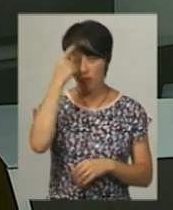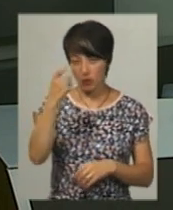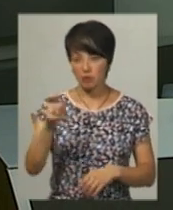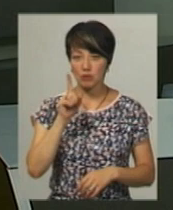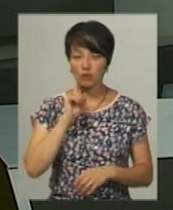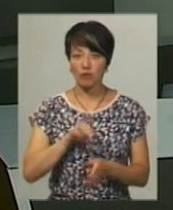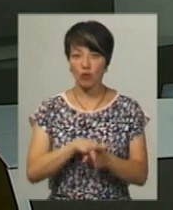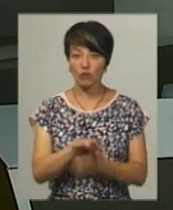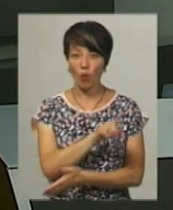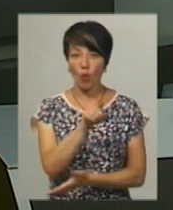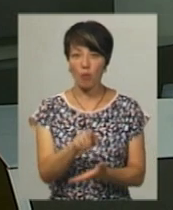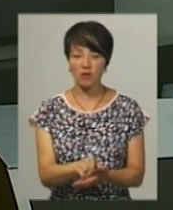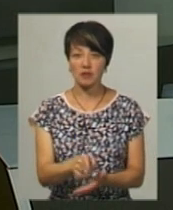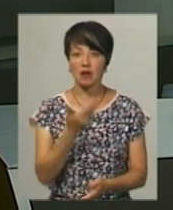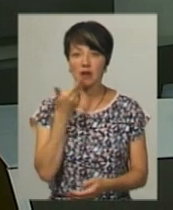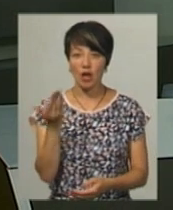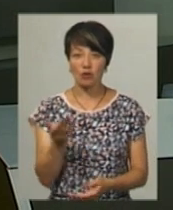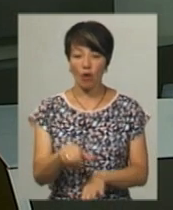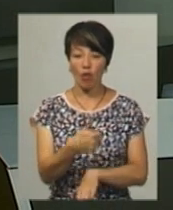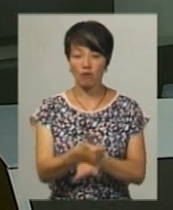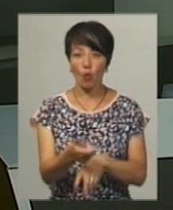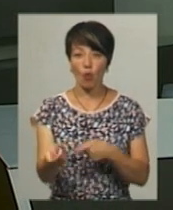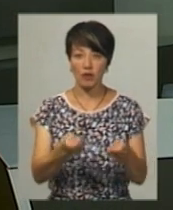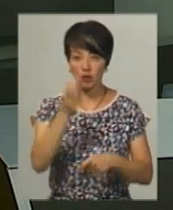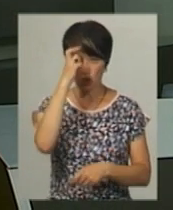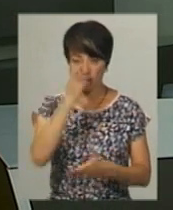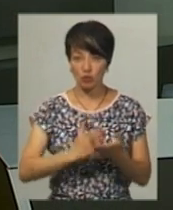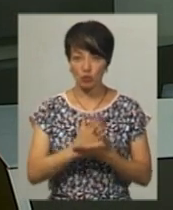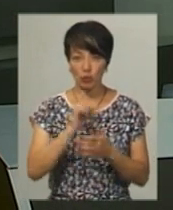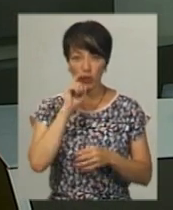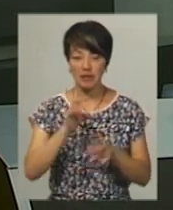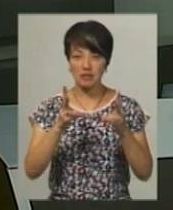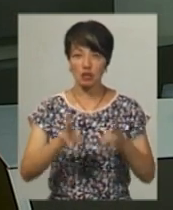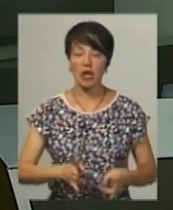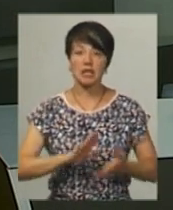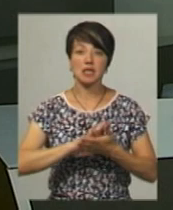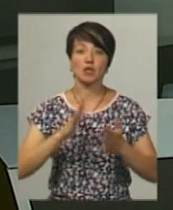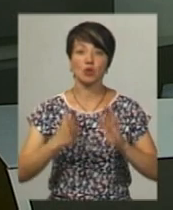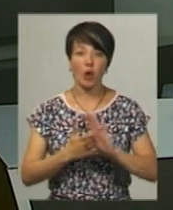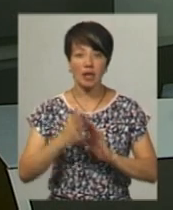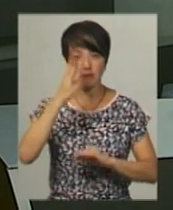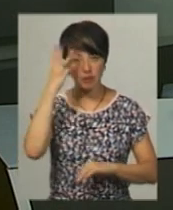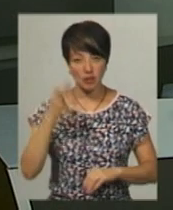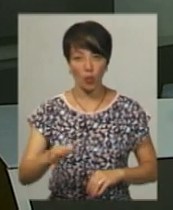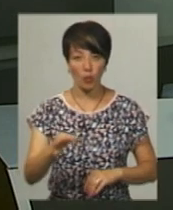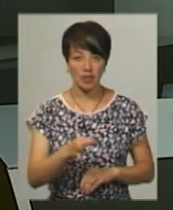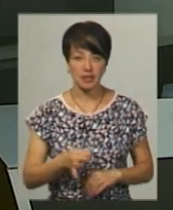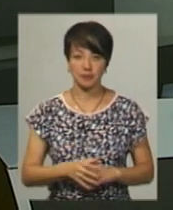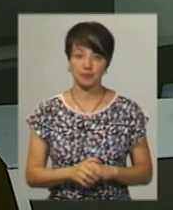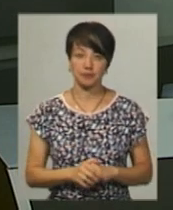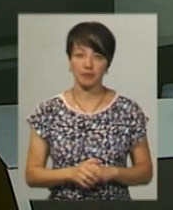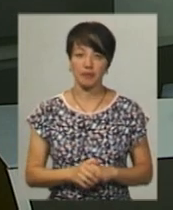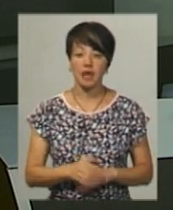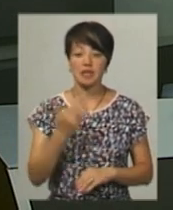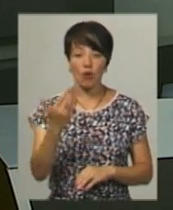тимчасово виконуючий обов'язки речника головного управління Державної служби України з незвичайних ситуацій Хмельницької області Віталій Гричанюк.